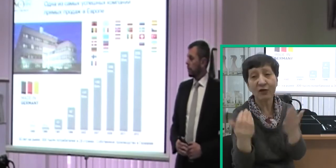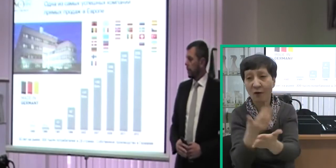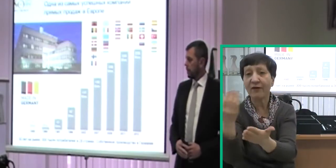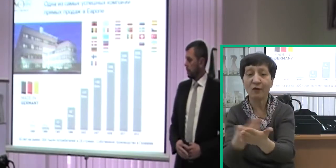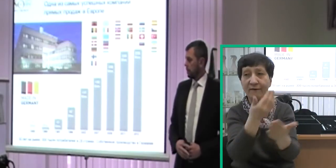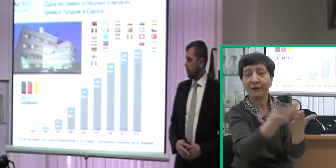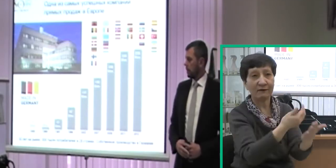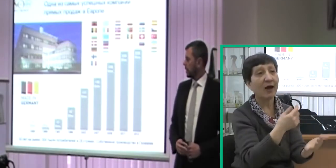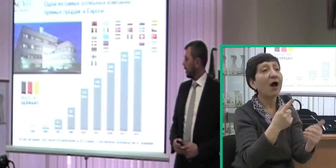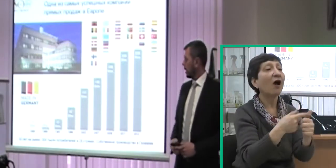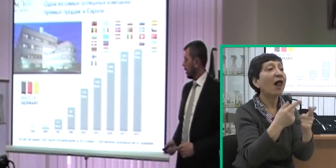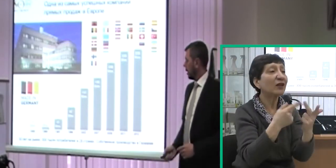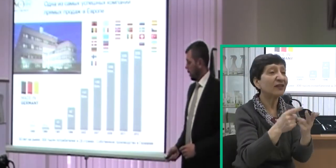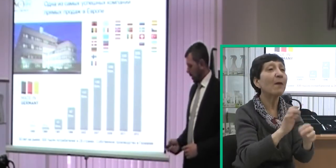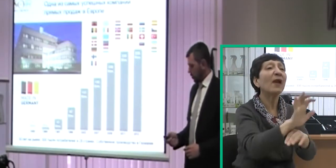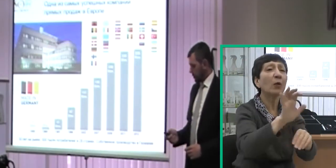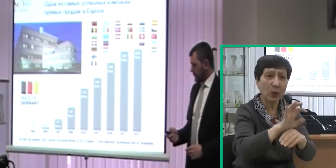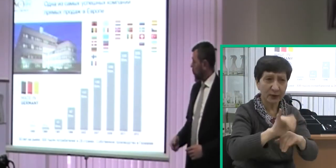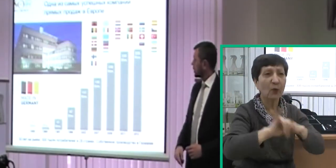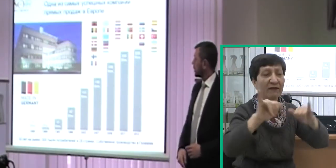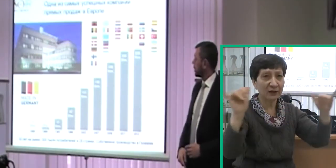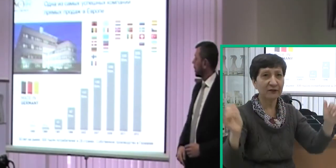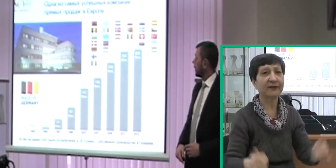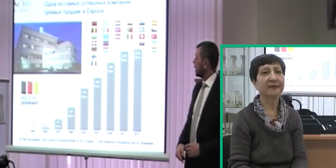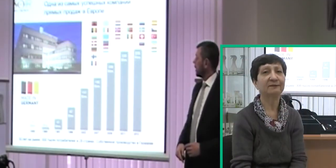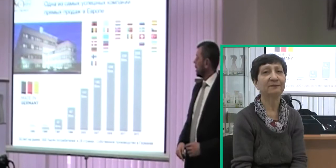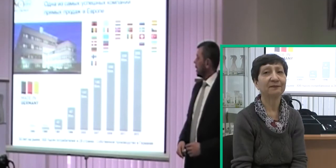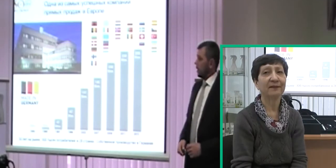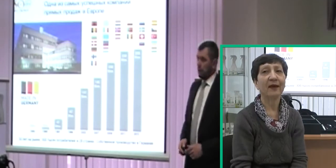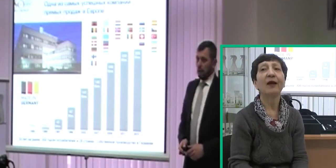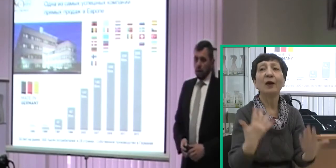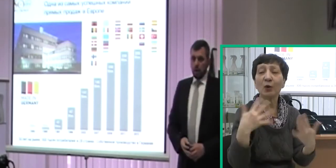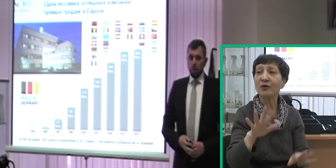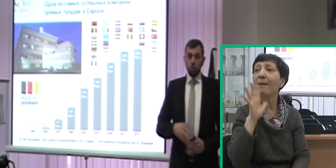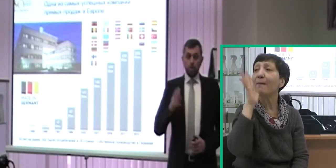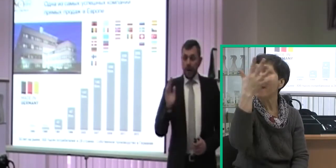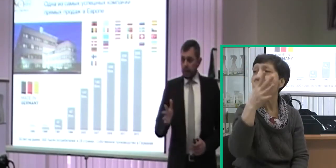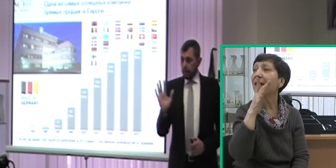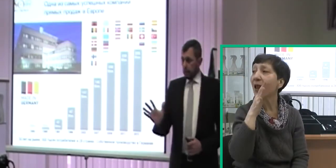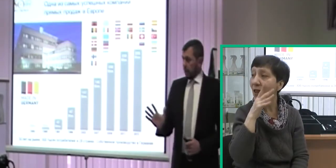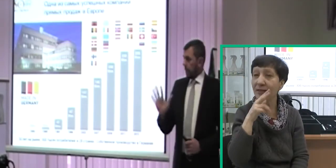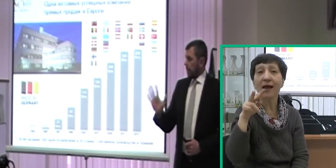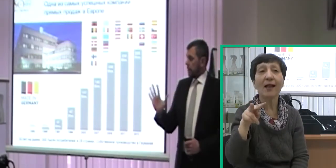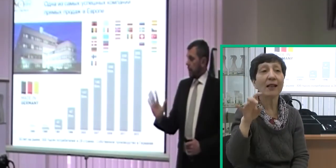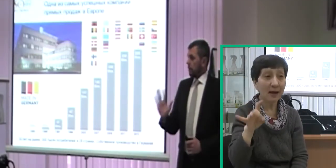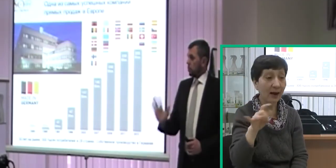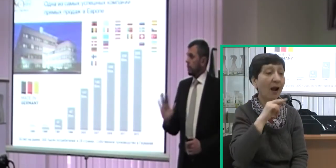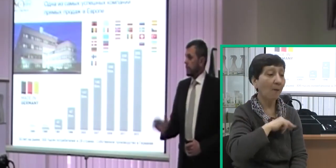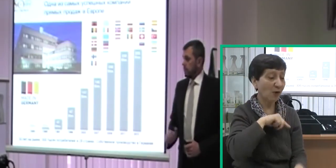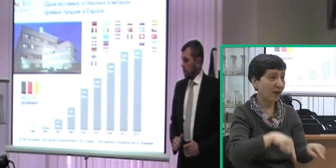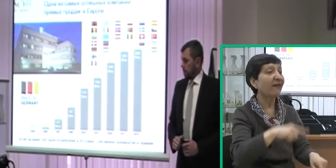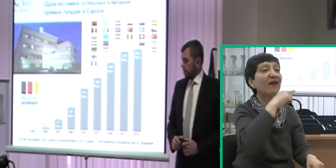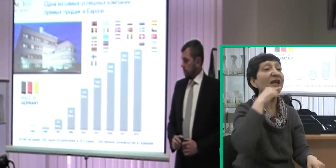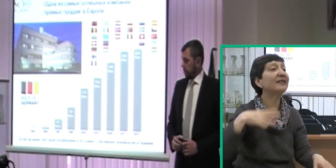направлений и количества продукции. И уже 5 лет компания ЛР